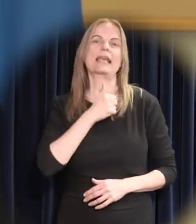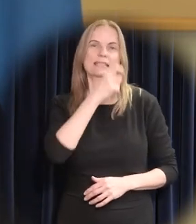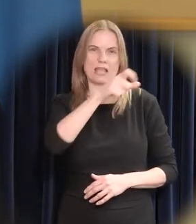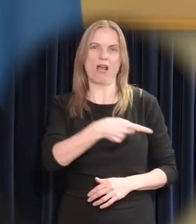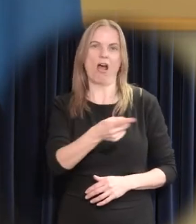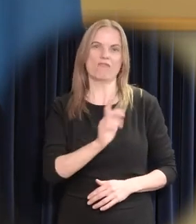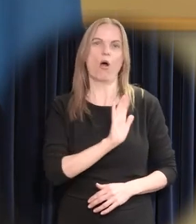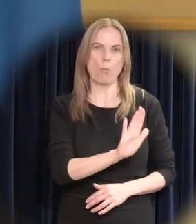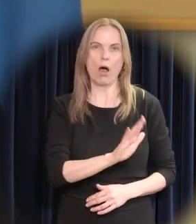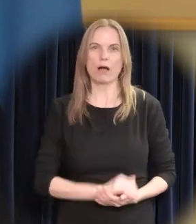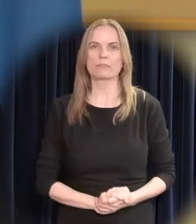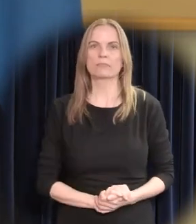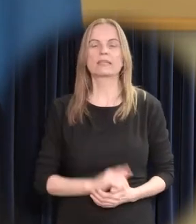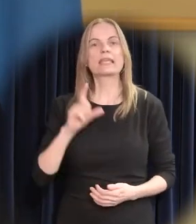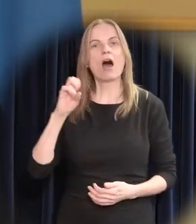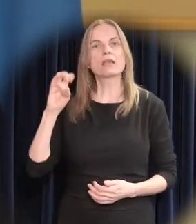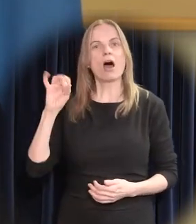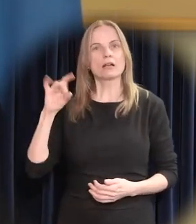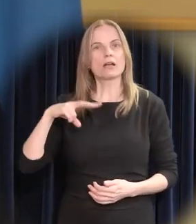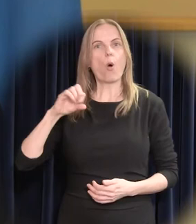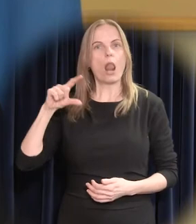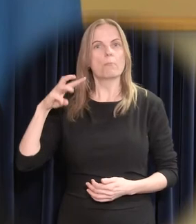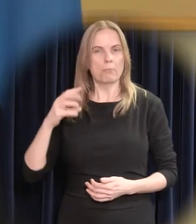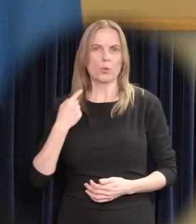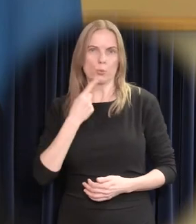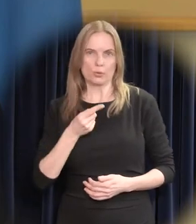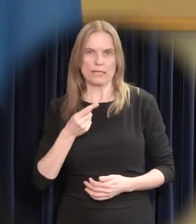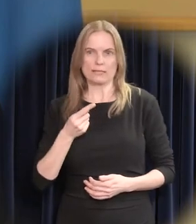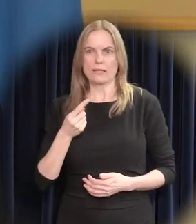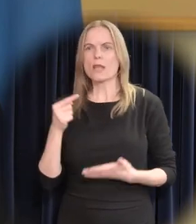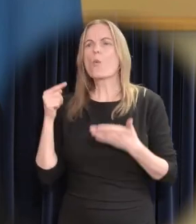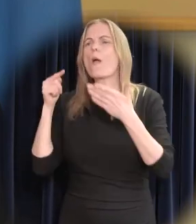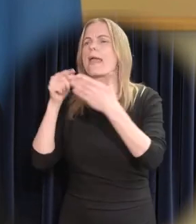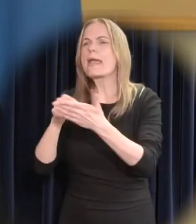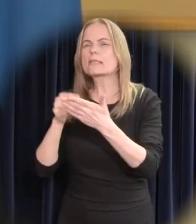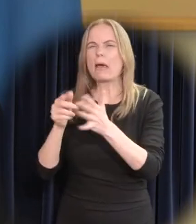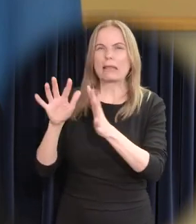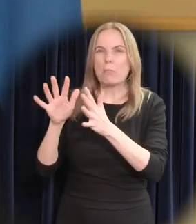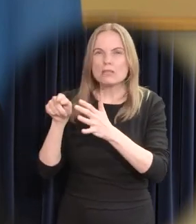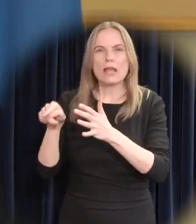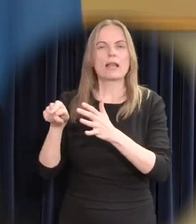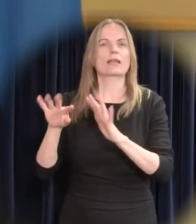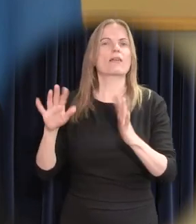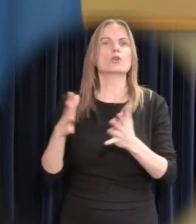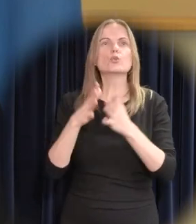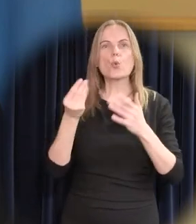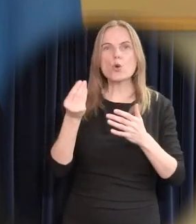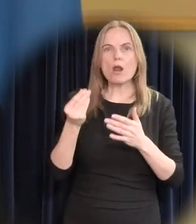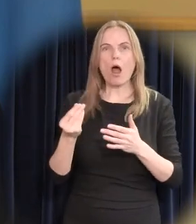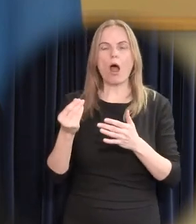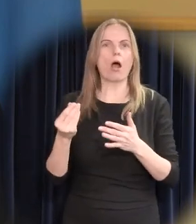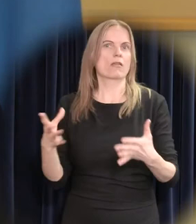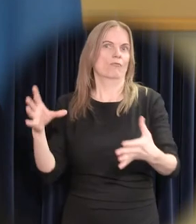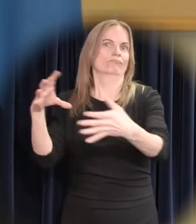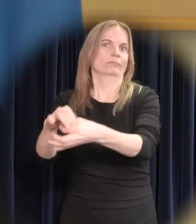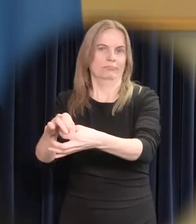ebaselged eesmärgid ja suur raha ei tohiks kunagi kokku saada. See oli hoiatus läbipaistmatu asjaajamise kohta